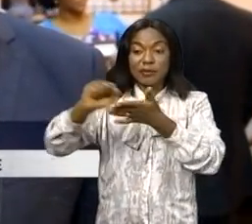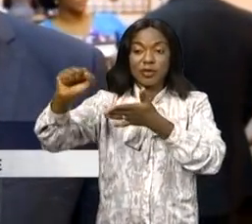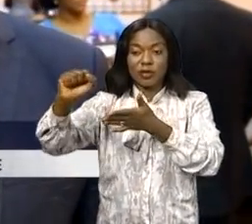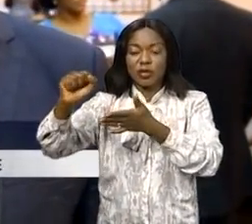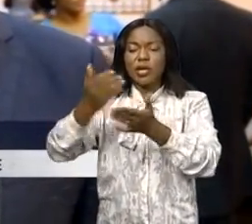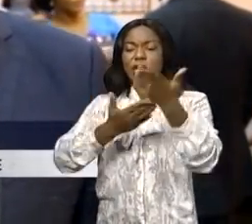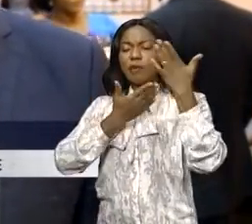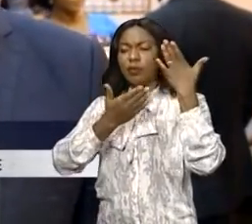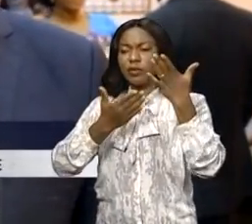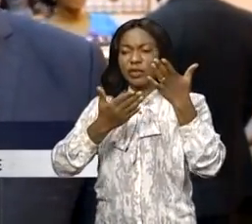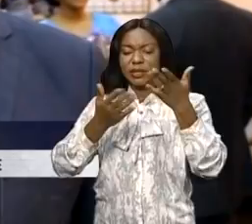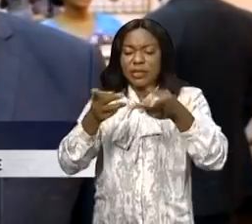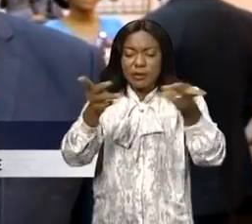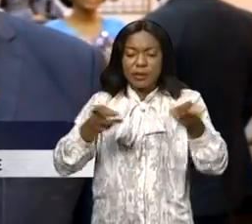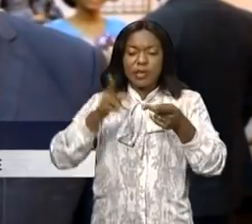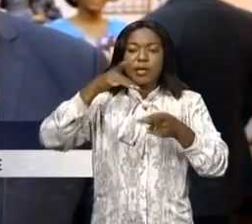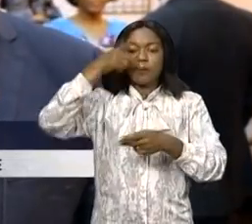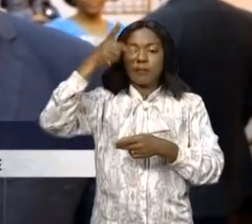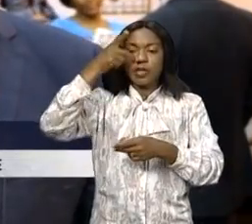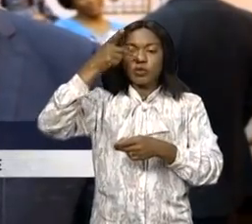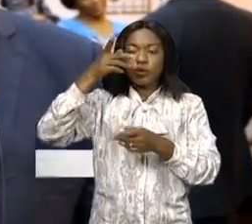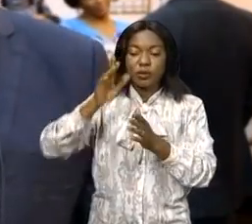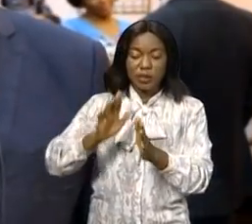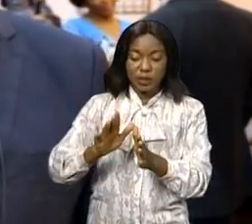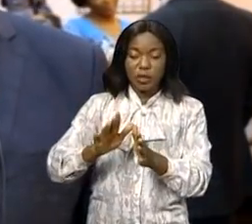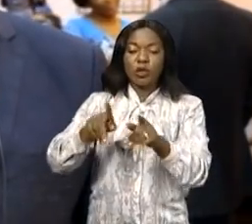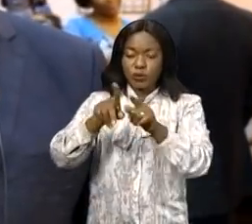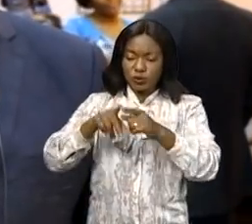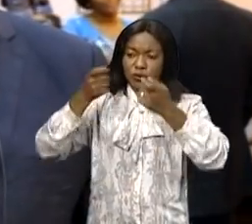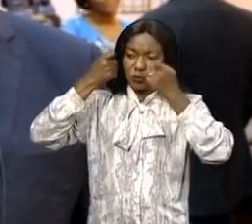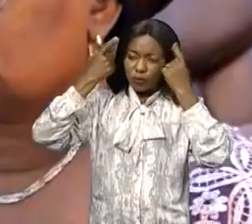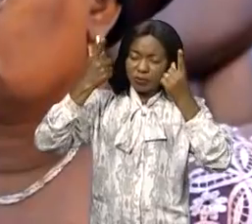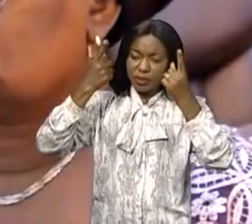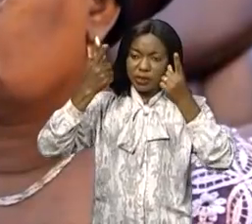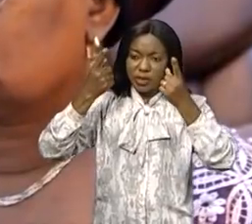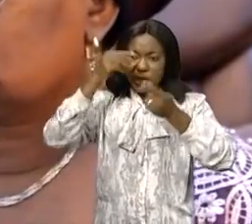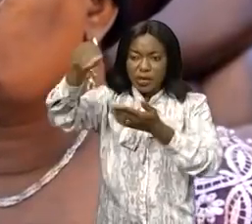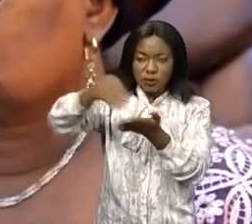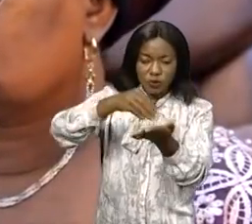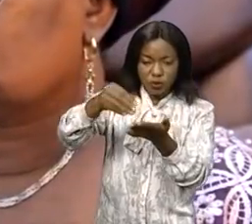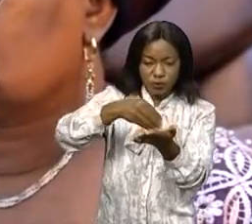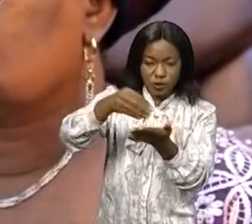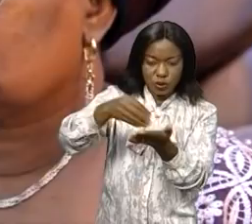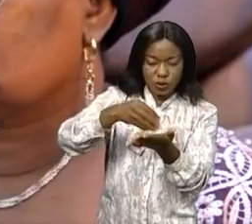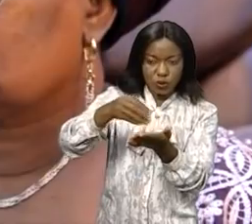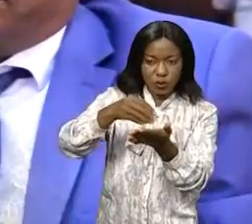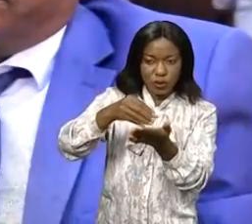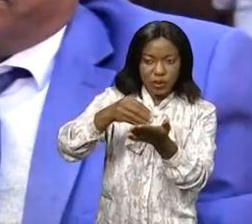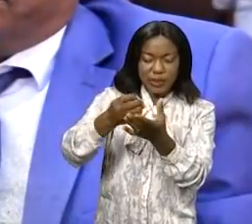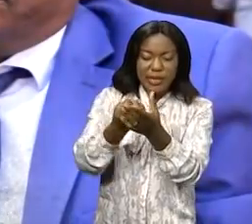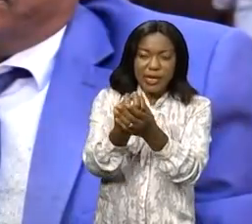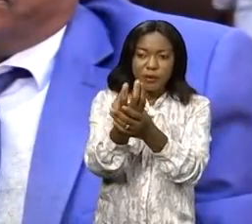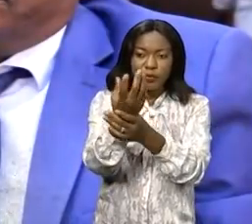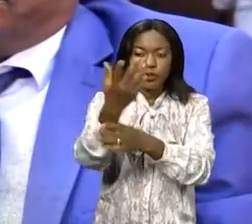pétrolières que nous avons. On nous a fait comprendre ce que peut être la contribution de la production